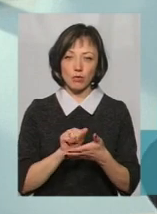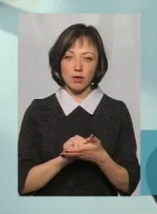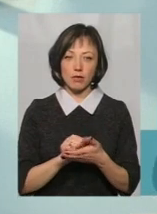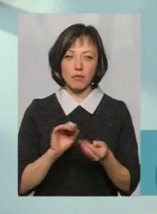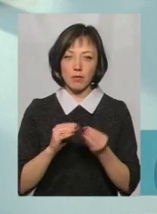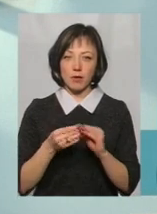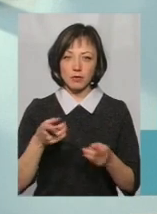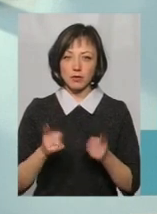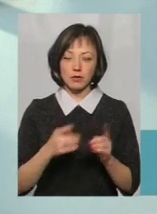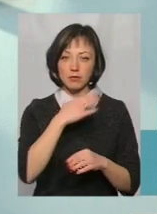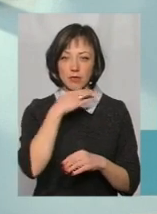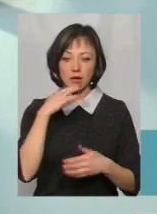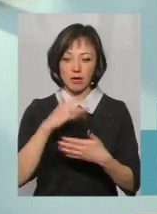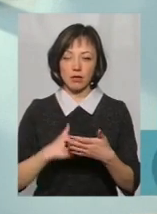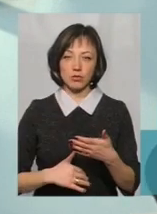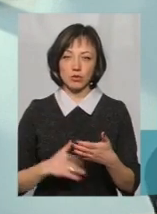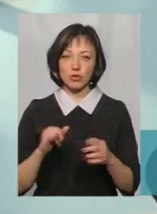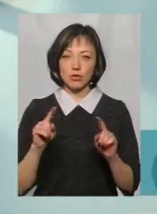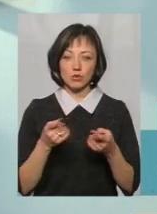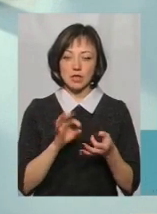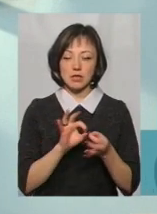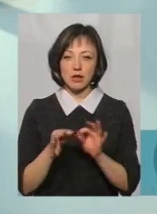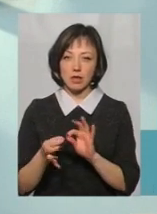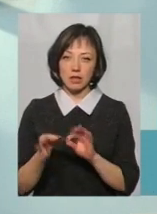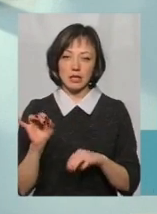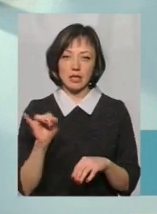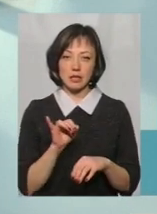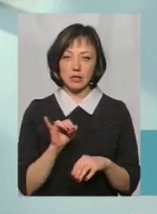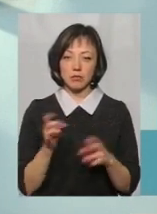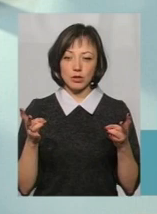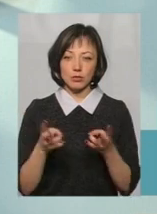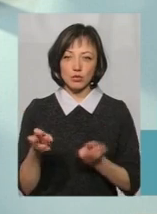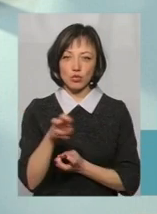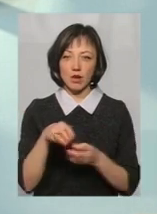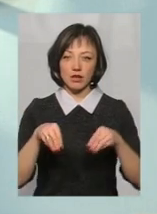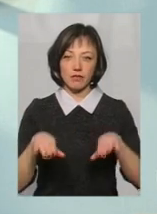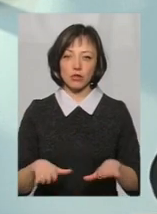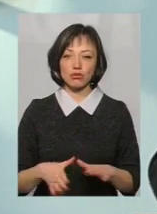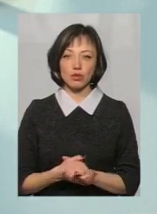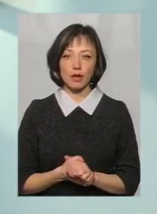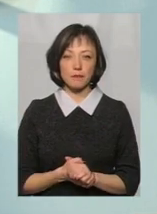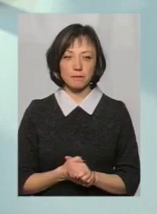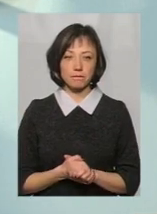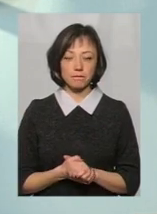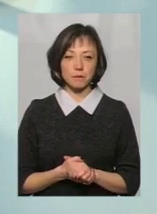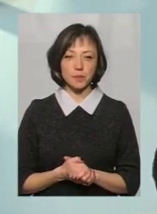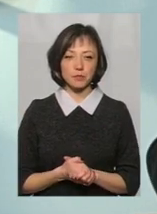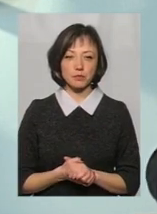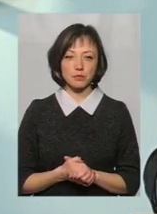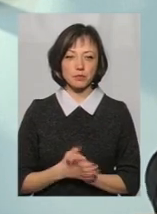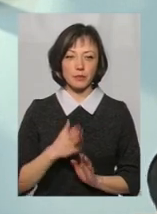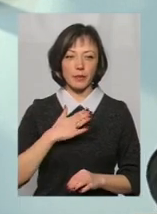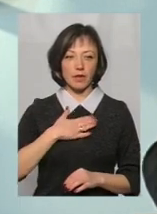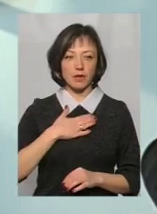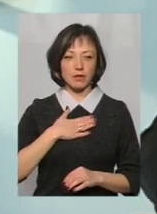тому що проблем, насправді, безліч. От, і вони дуже складні, і потрібно шукати виходи. І наші